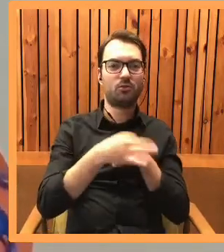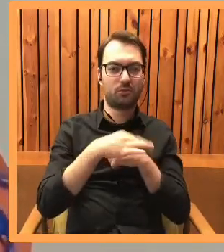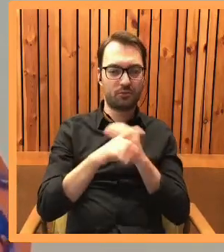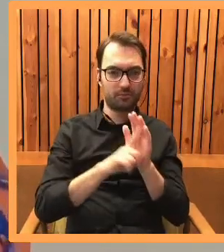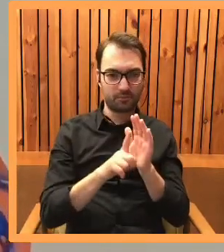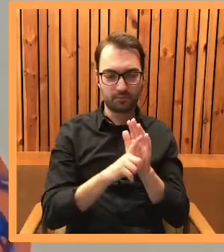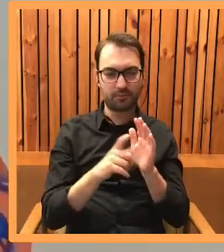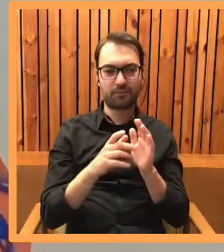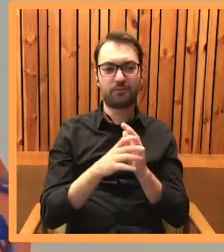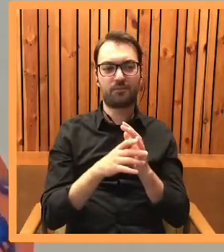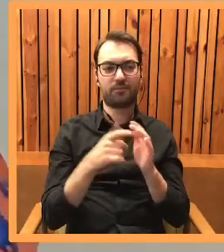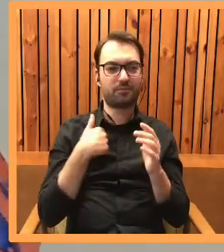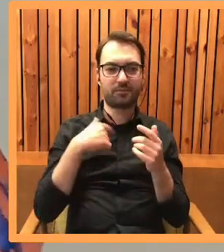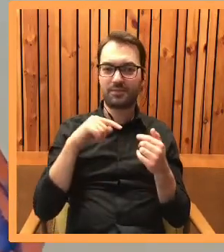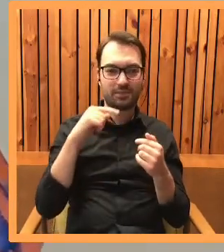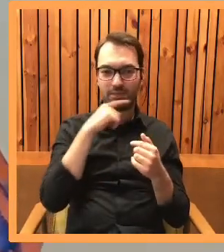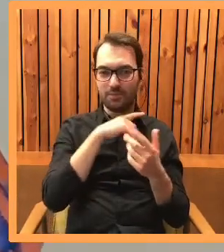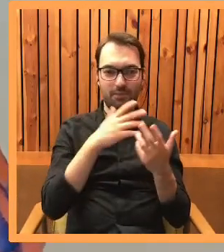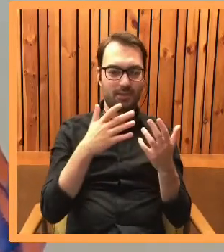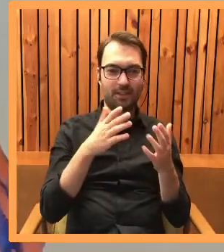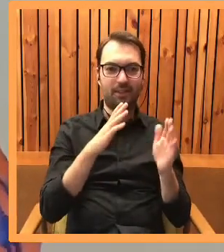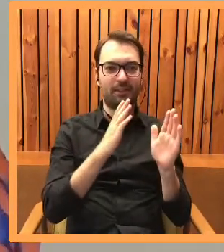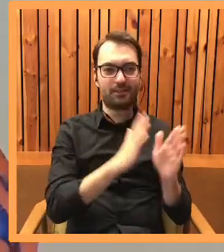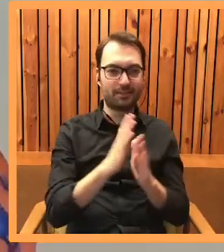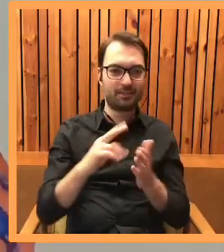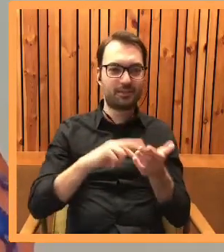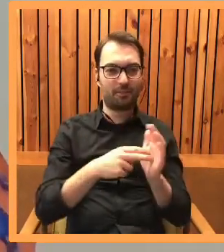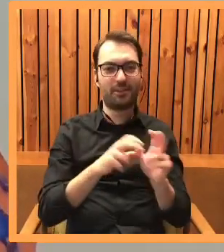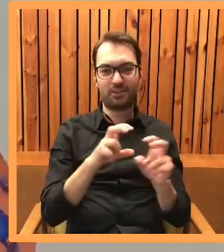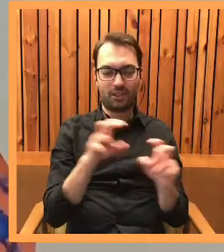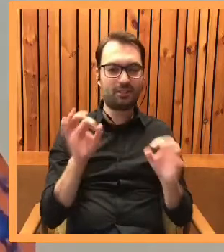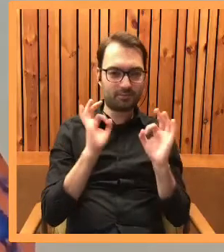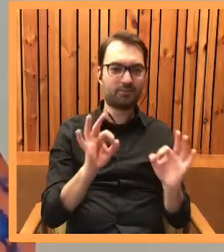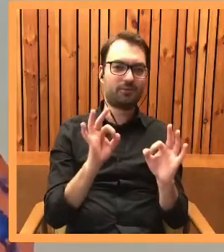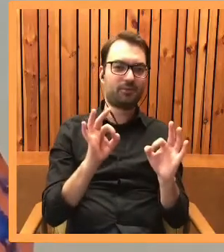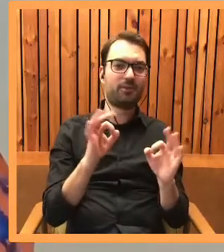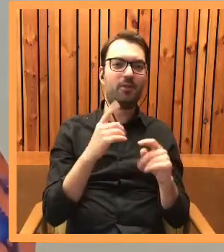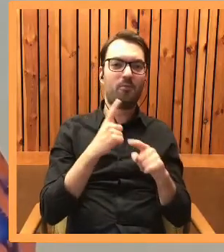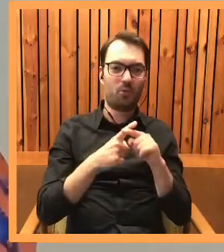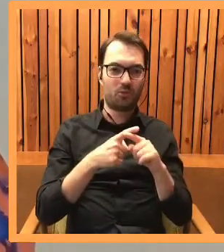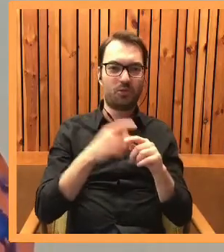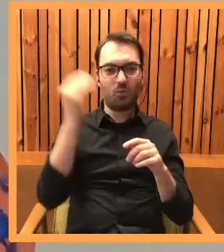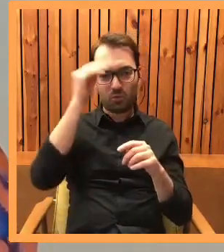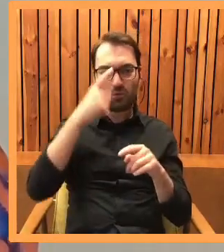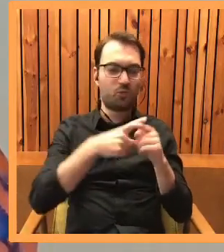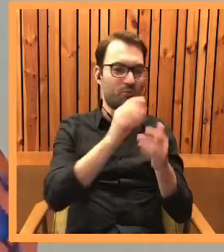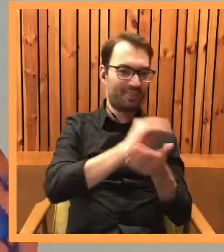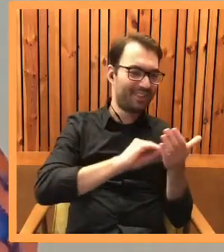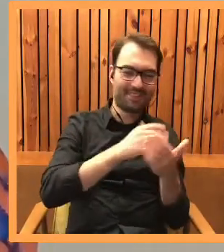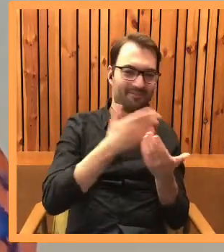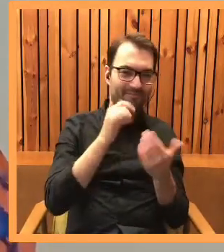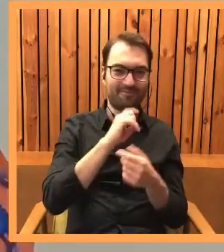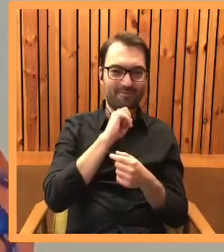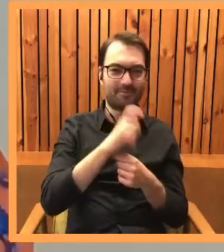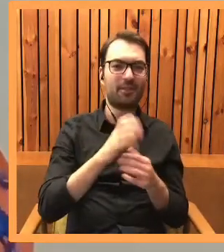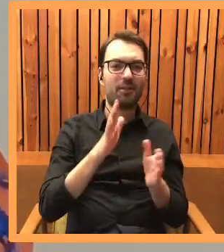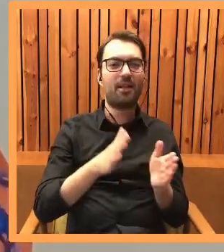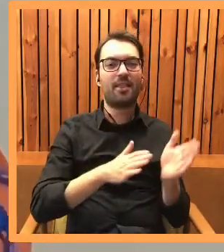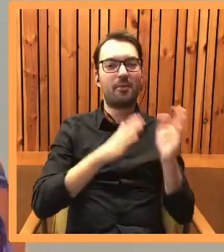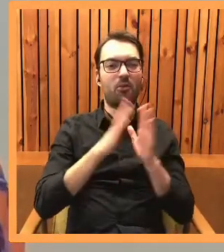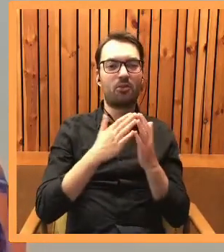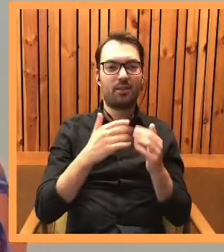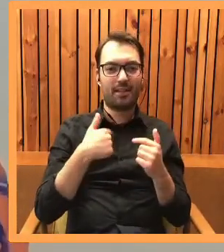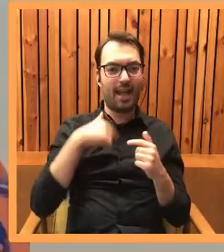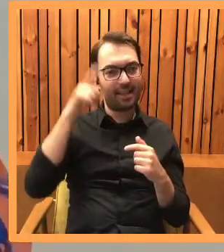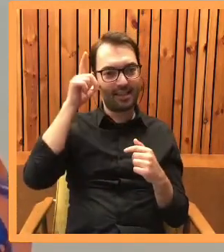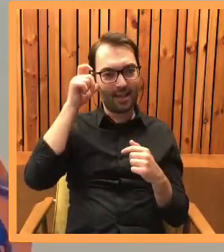i nie potrafiłam sobie zorganizować tak skutecznie czasu, żeby jeszcze starczyło go napisanie. Więc potem z moją kolejną powieścią